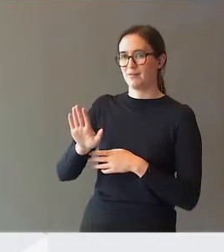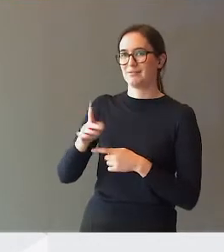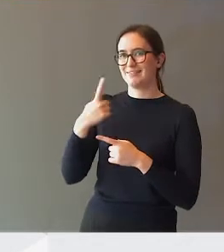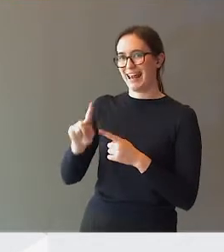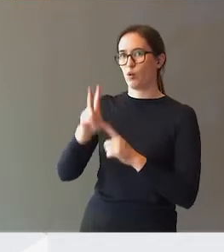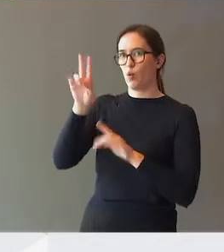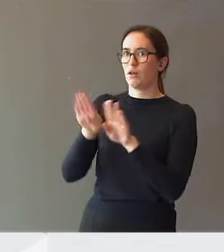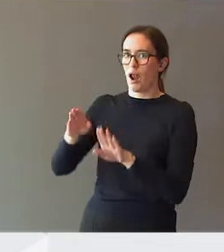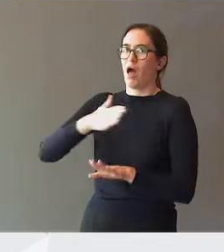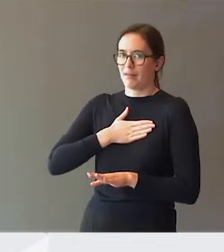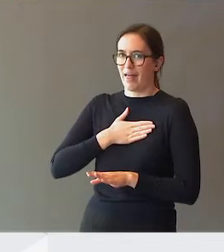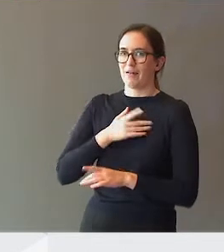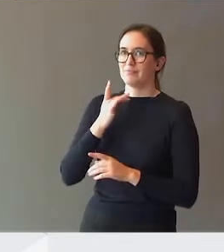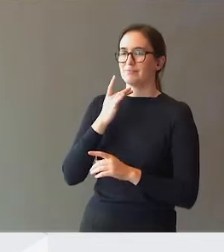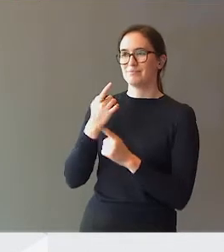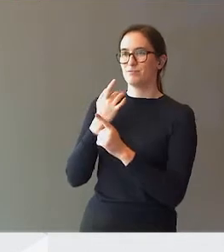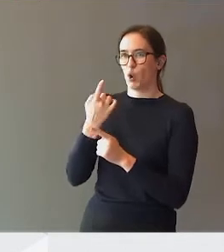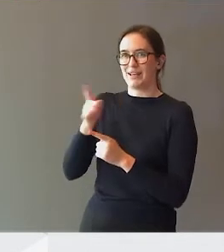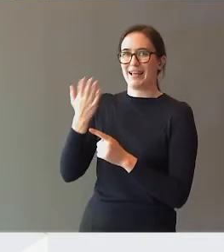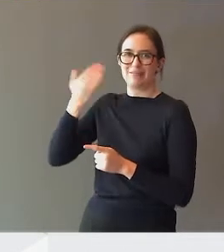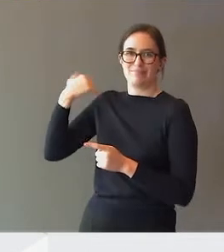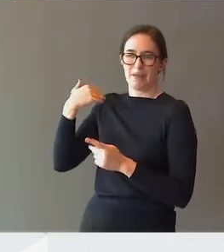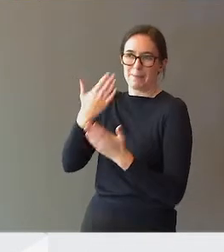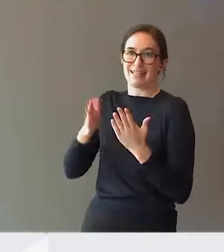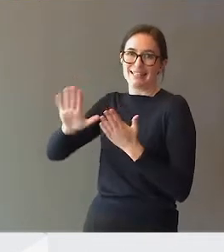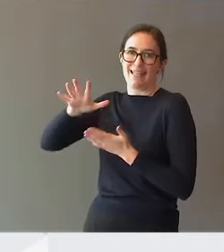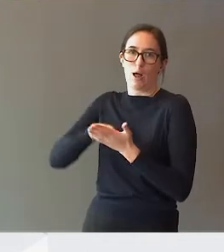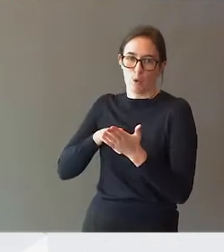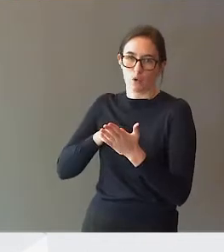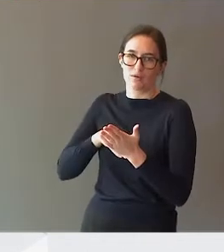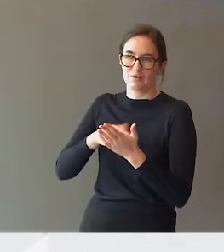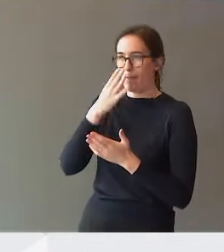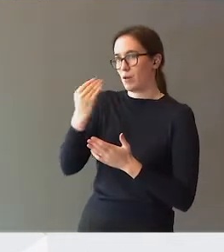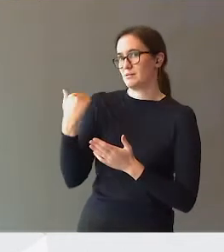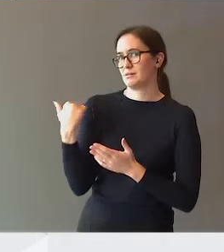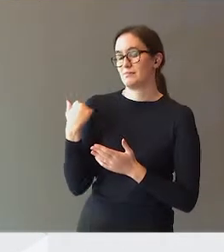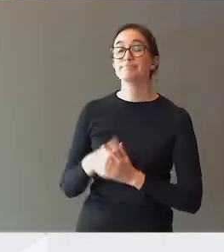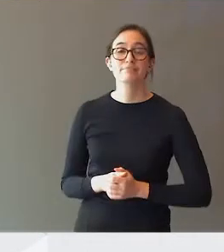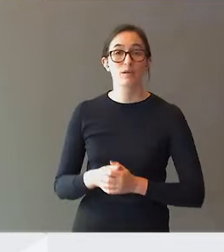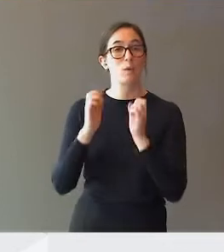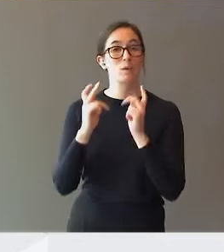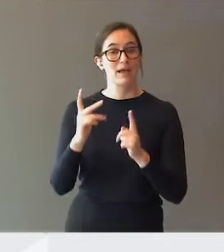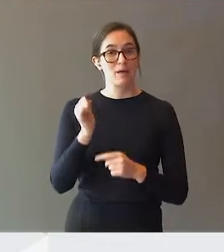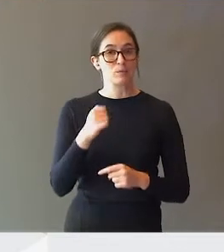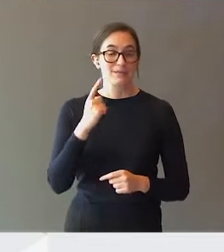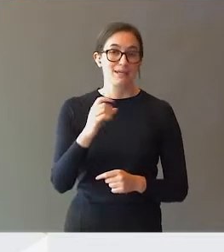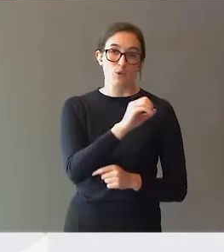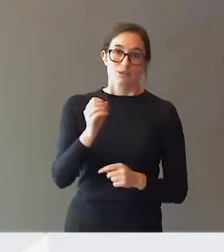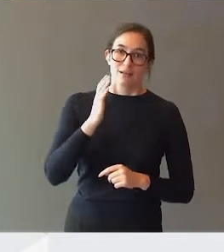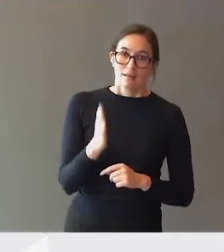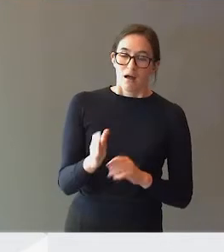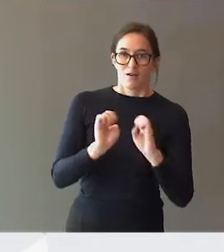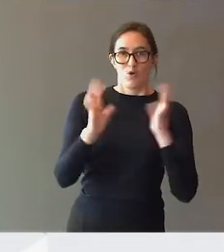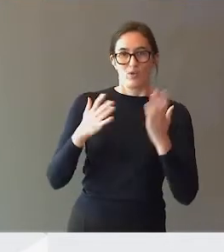Nordahl hadde da de presenterte sin rapport i mars i år. Så tusen takk for